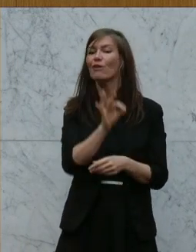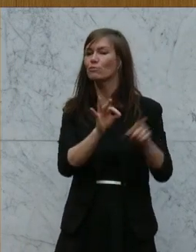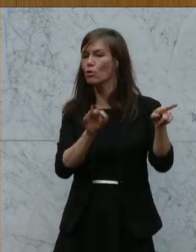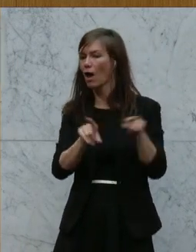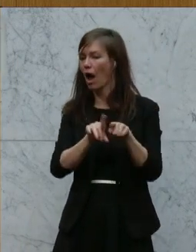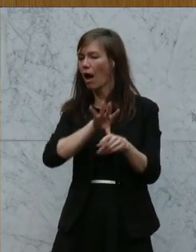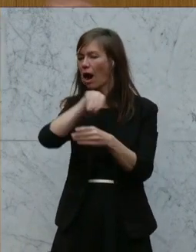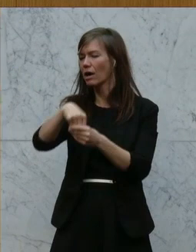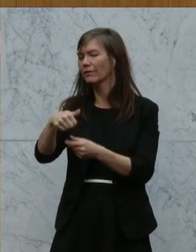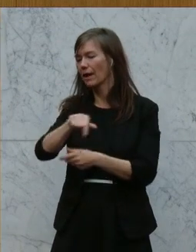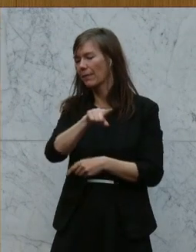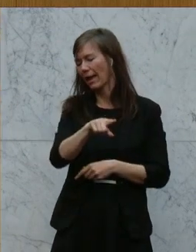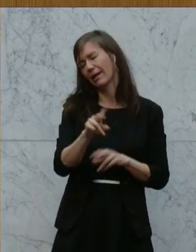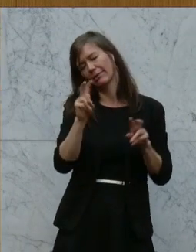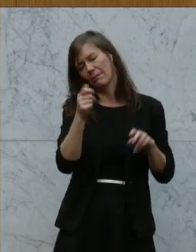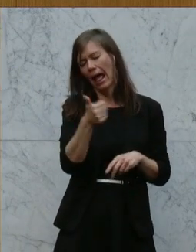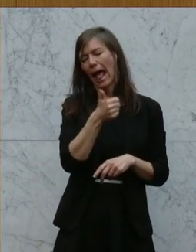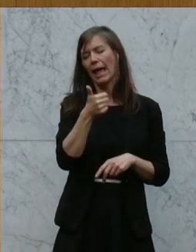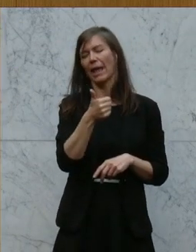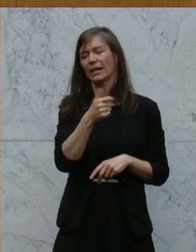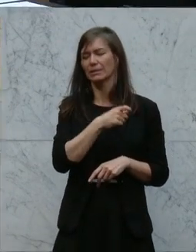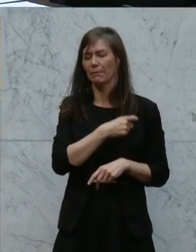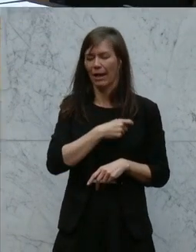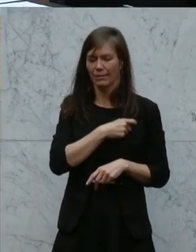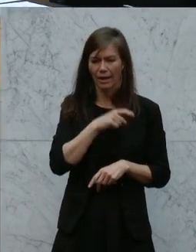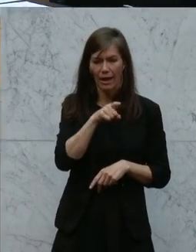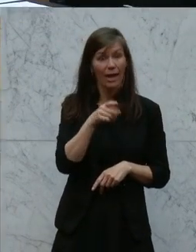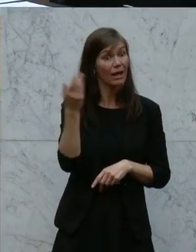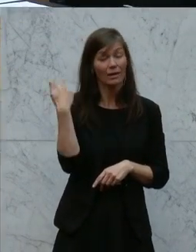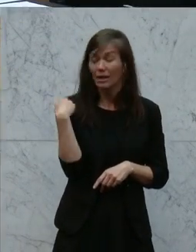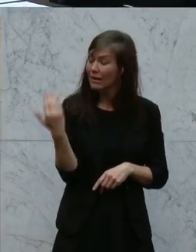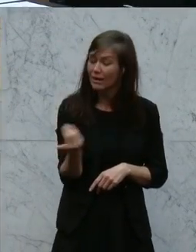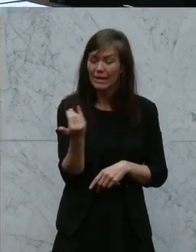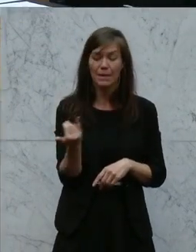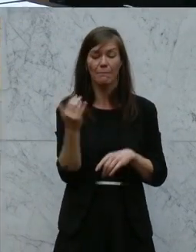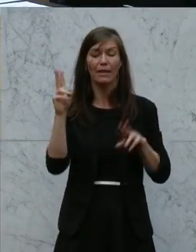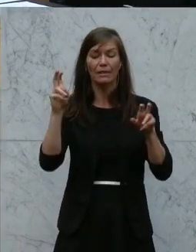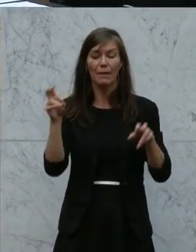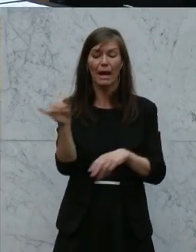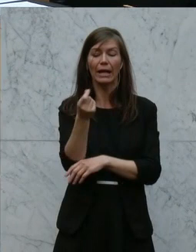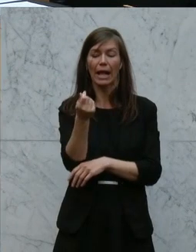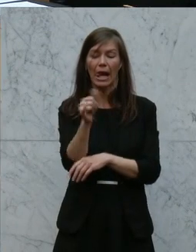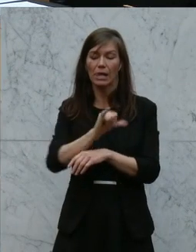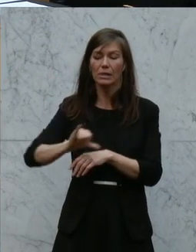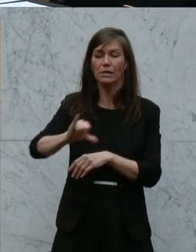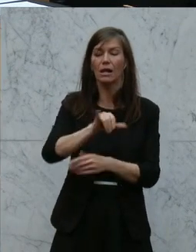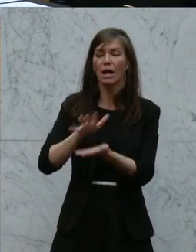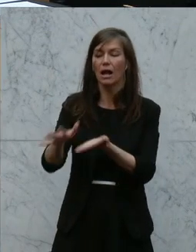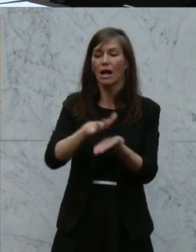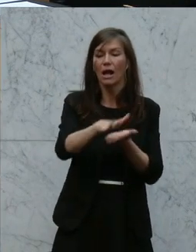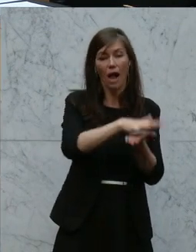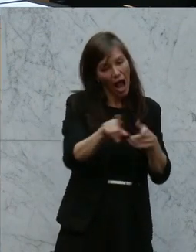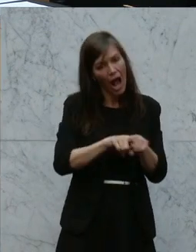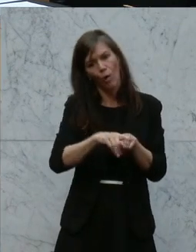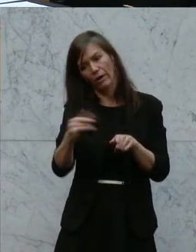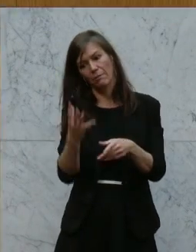Einheitspartei. Gerade bei diesem Geldausschütten mit der Gießkanne waren sie auch immer dabei. Wo sie auch gerne dabei sind, ist zu schreien, so